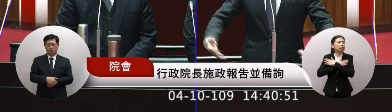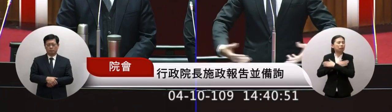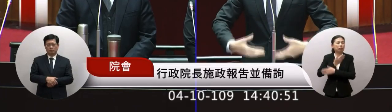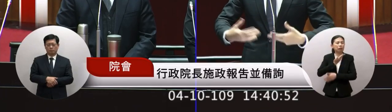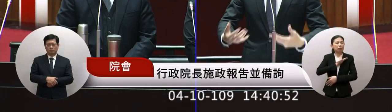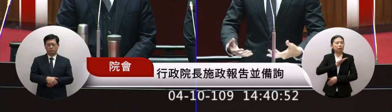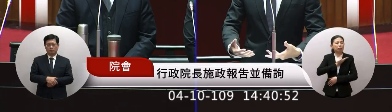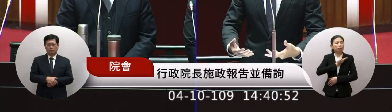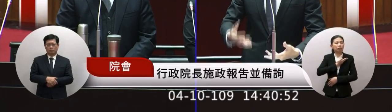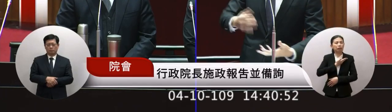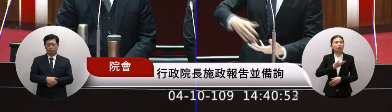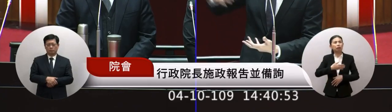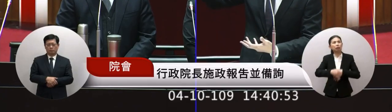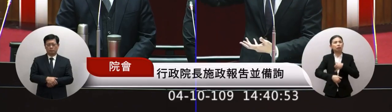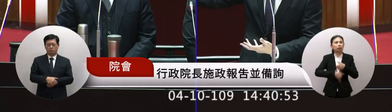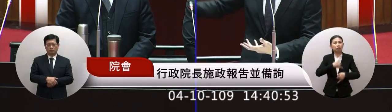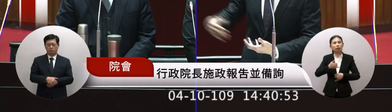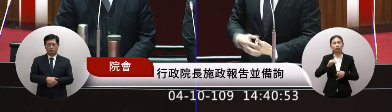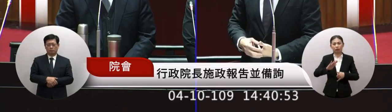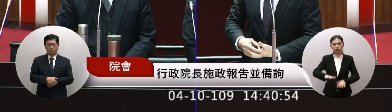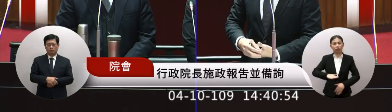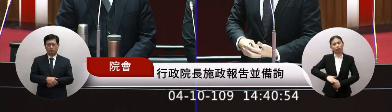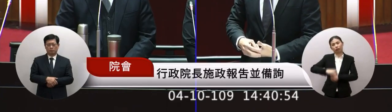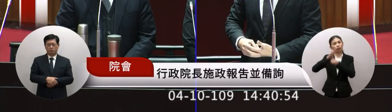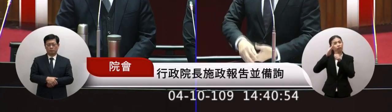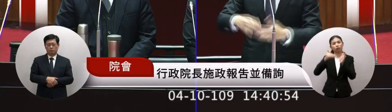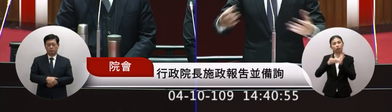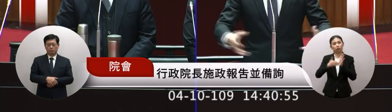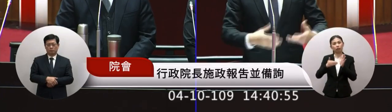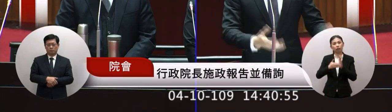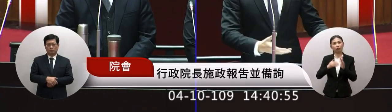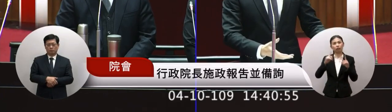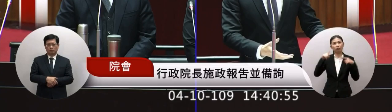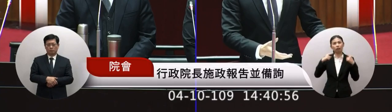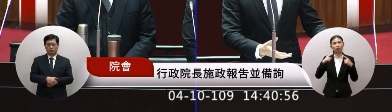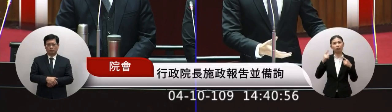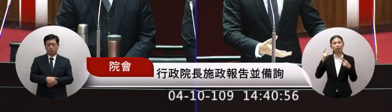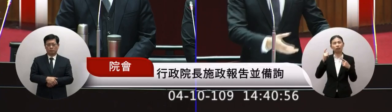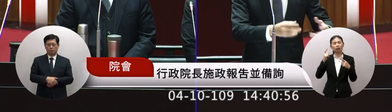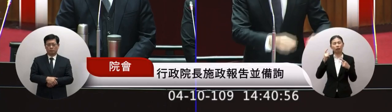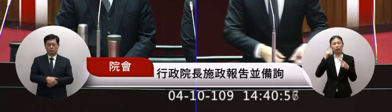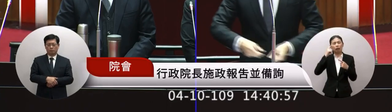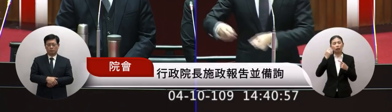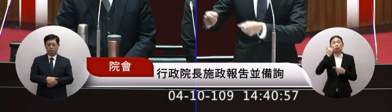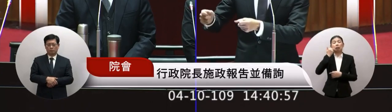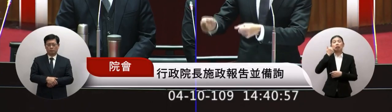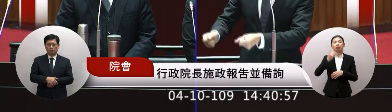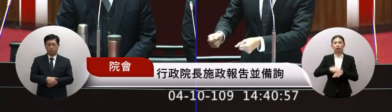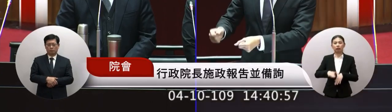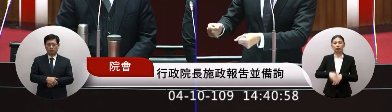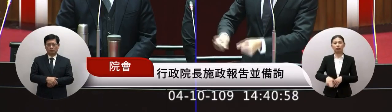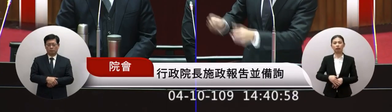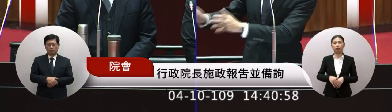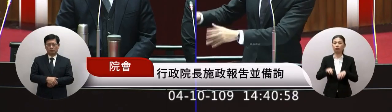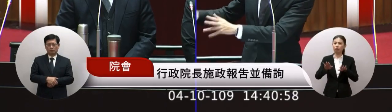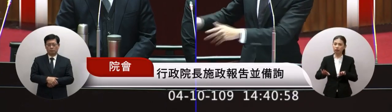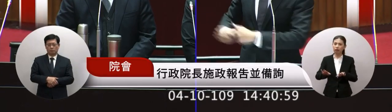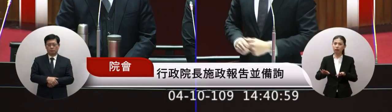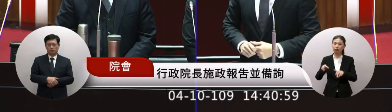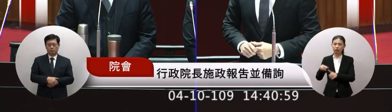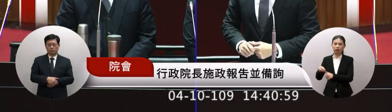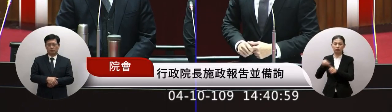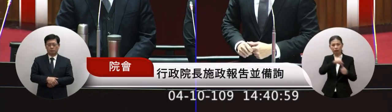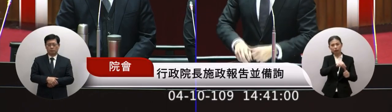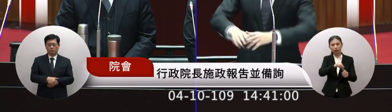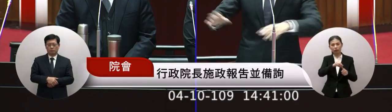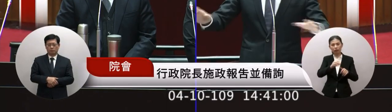也是一樣生活但是他現在年紀大的時候他常常說要逃亡最後現在處理的方式是把他送去